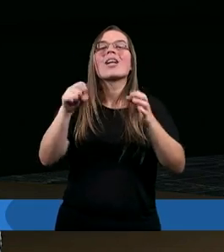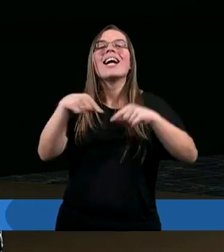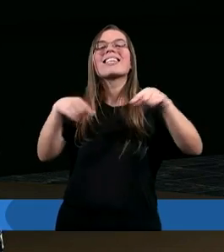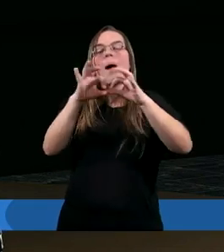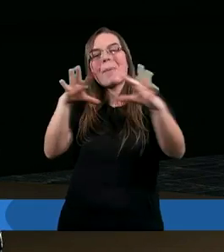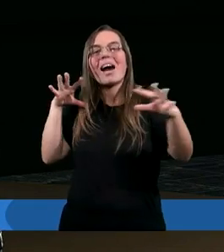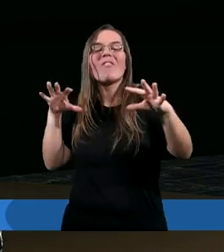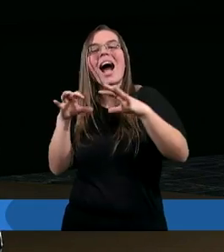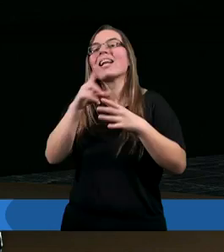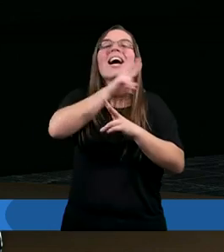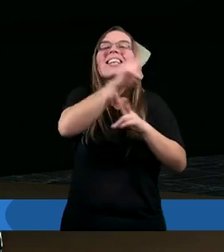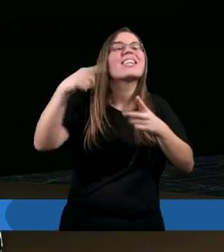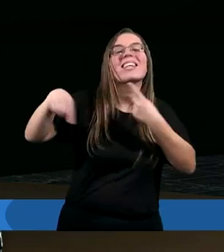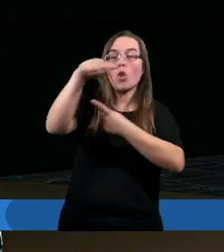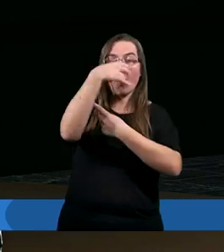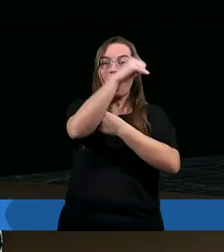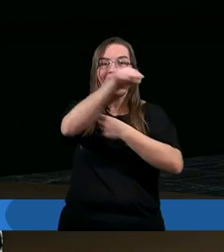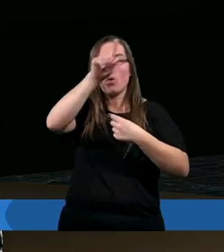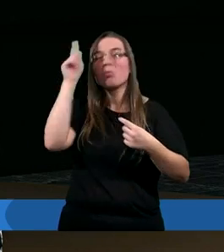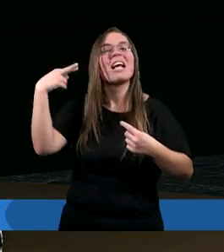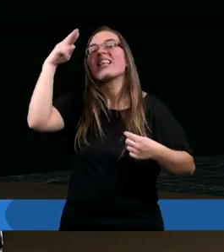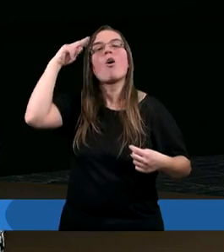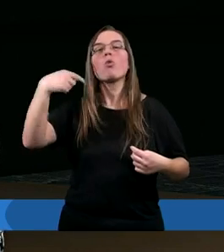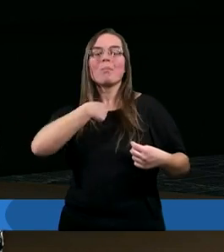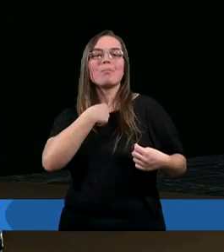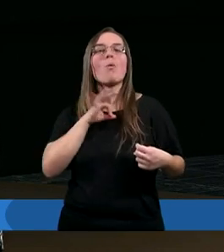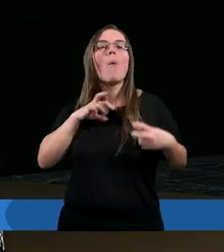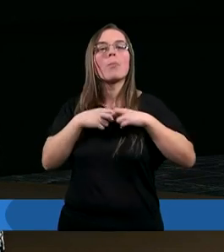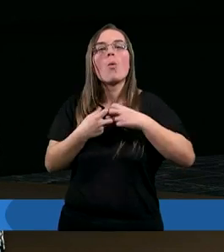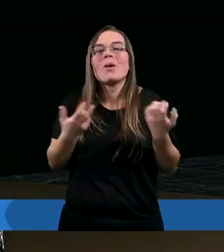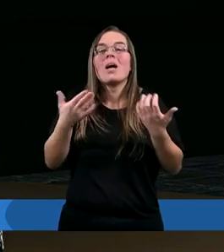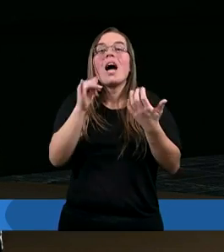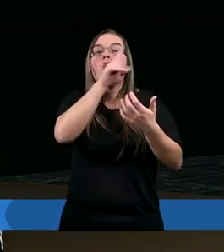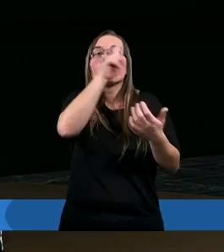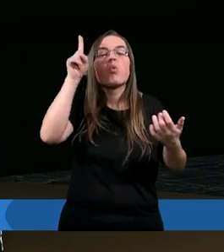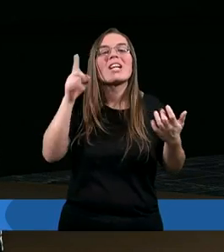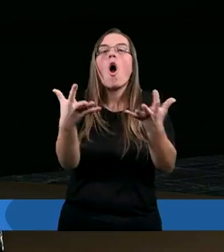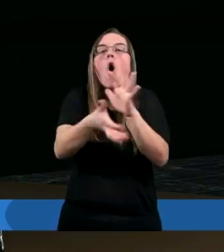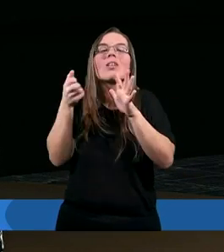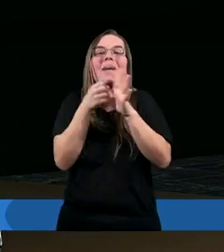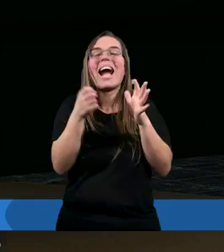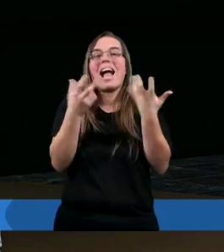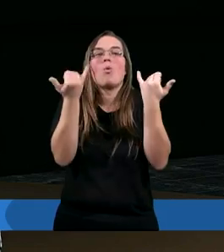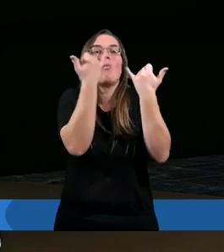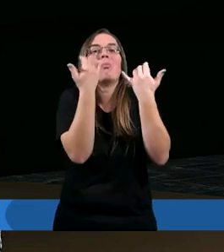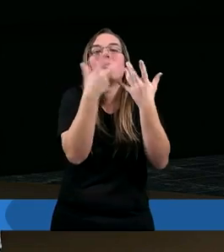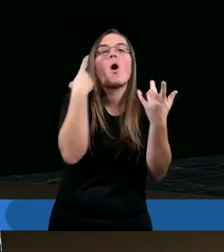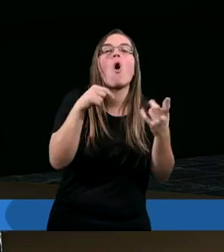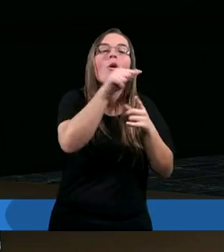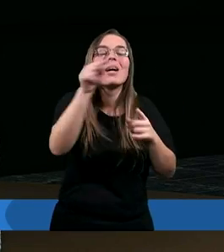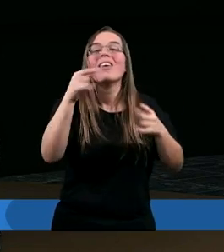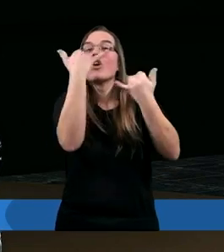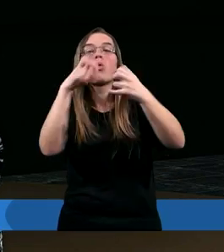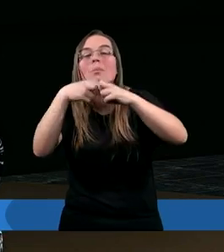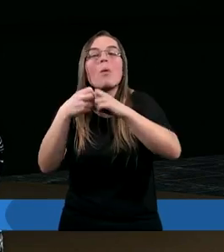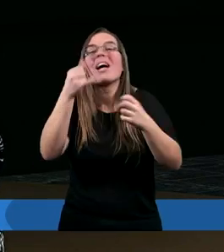Nikt go nie mógł zrozumieć. I ludzie zupełnie dziwnie odbierają taką osobę. Spotykałam różne osoby